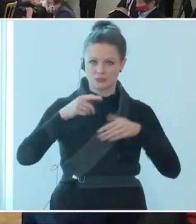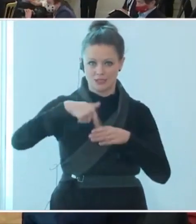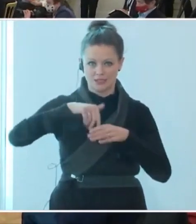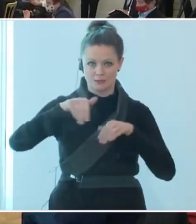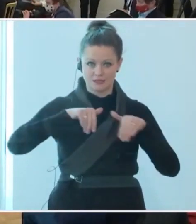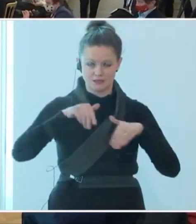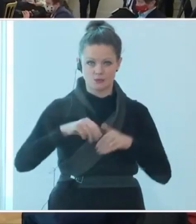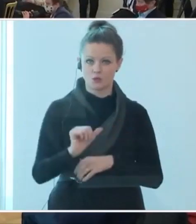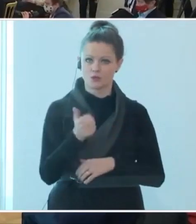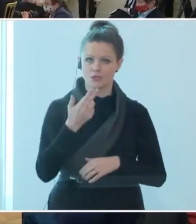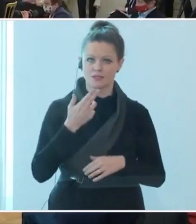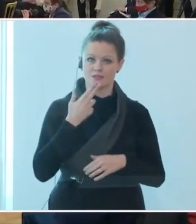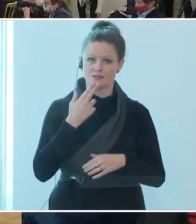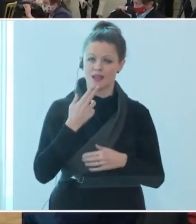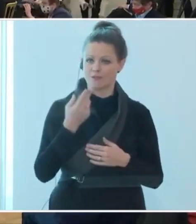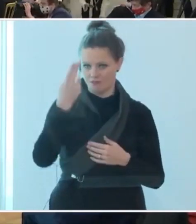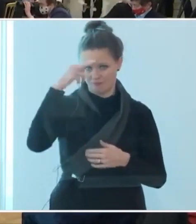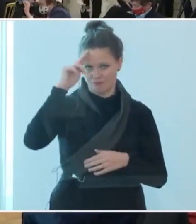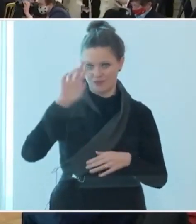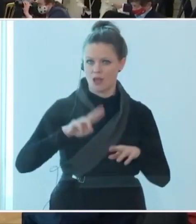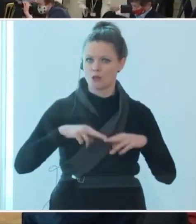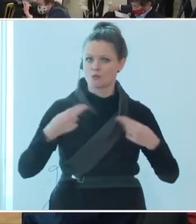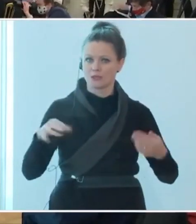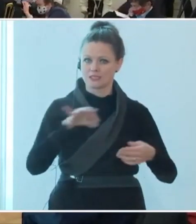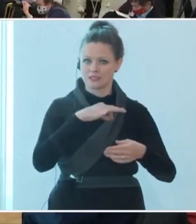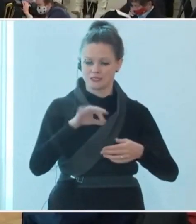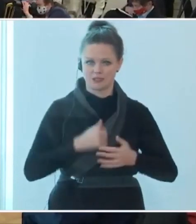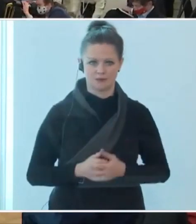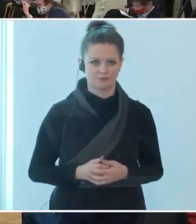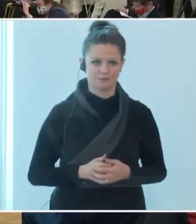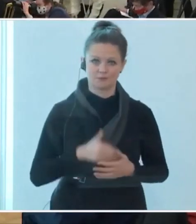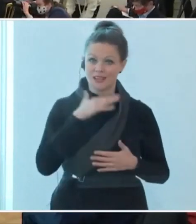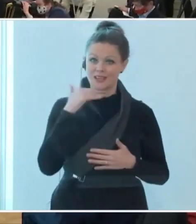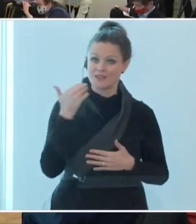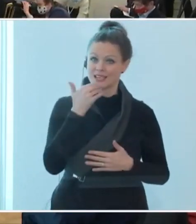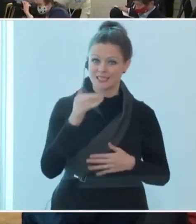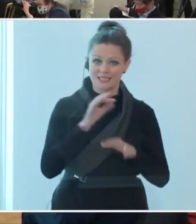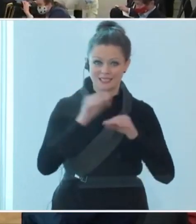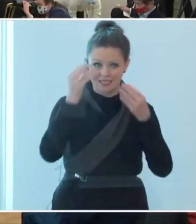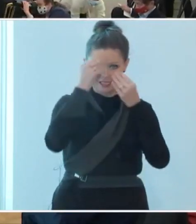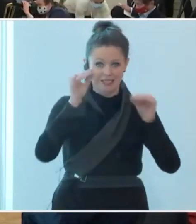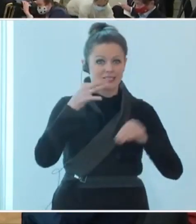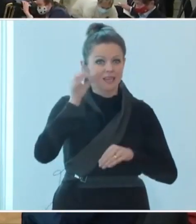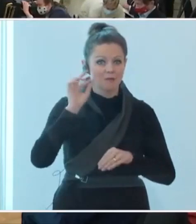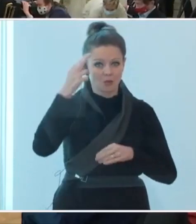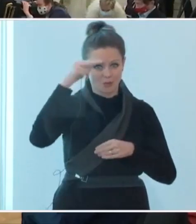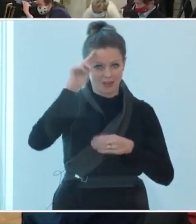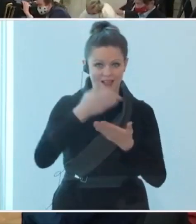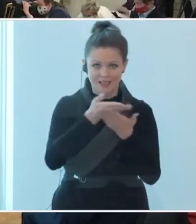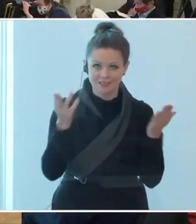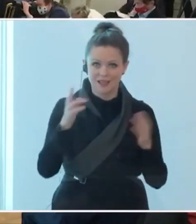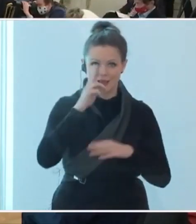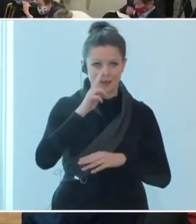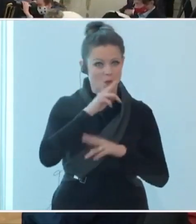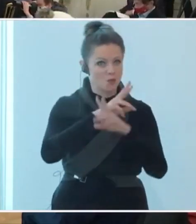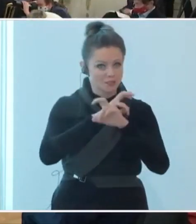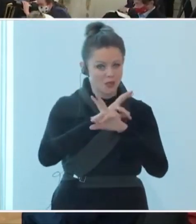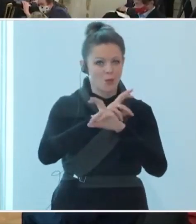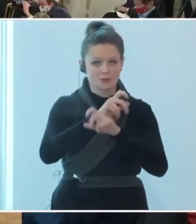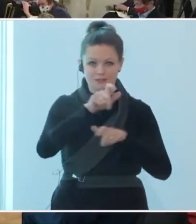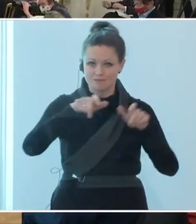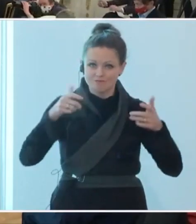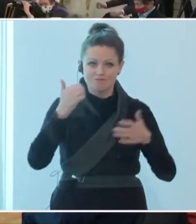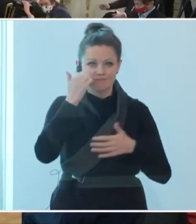Herr Bundeskanzler, bitte. Vielen Dank, sehr geehrte Damen und Herren, liebe Österreicherinnen und